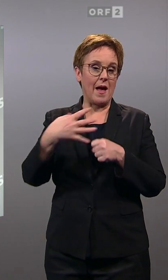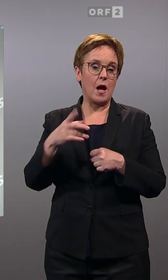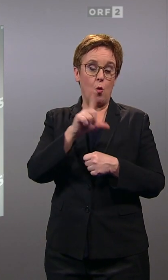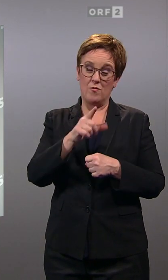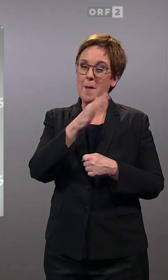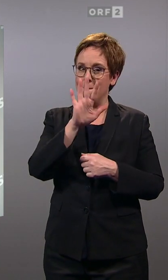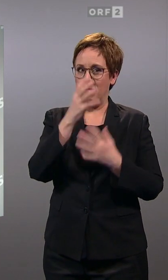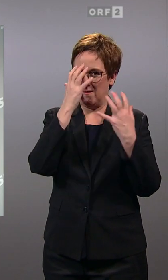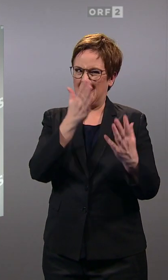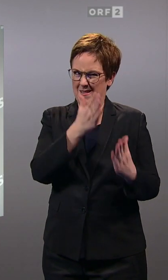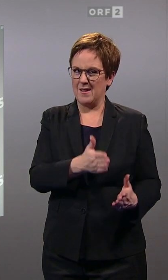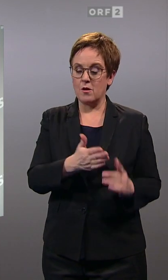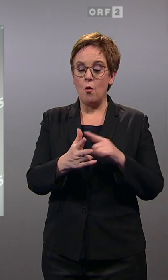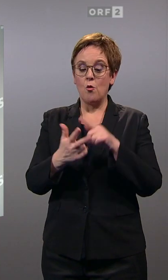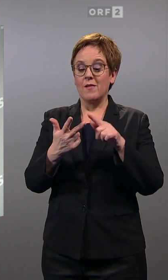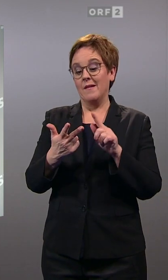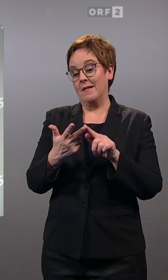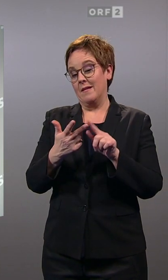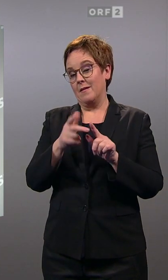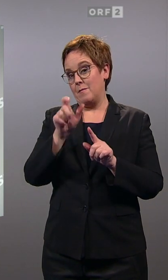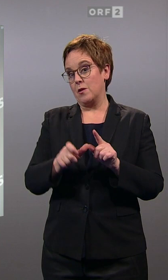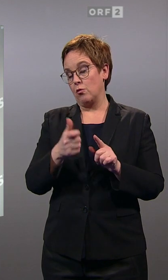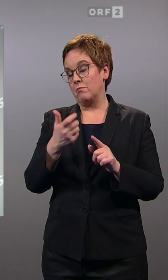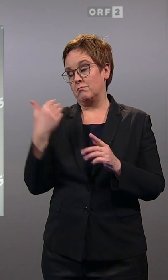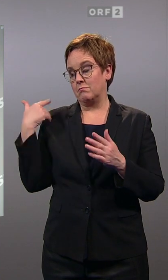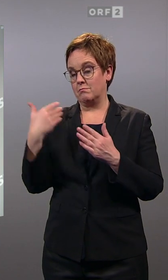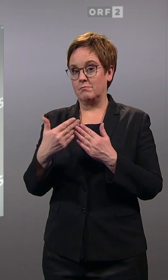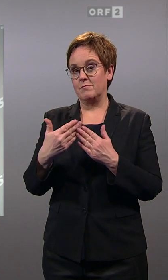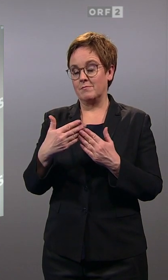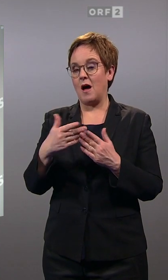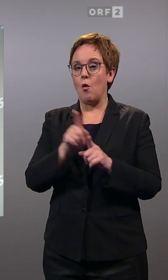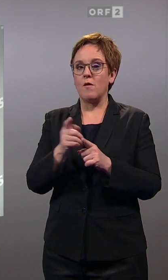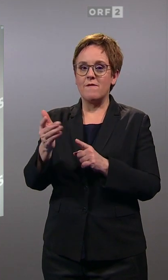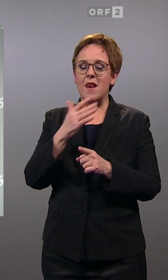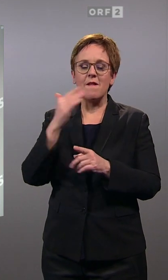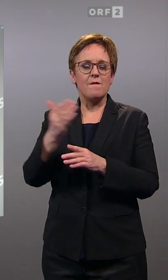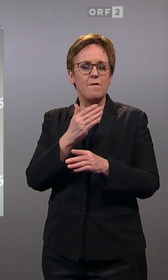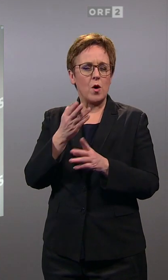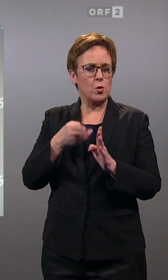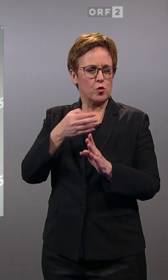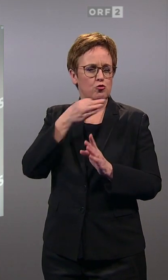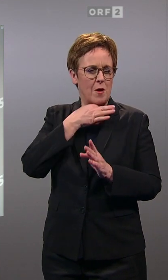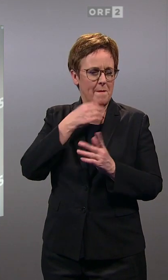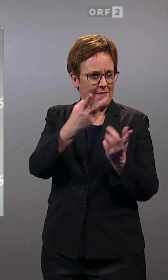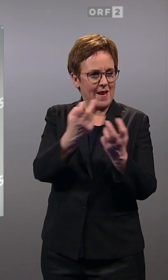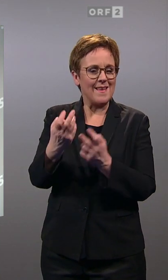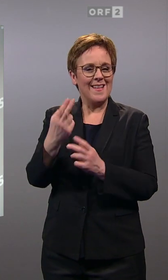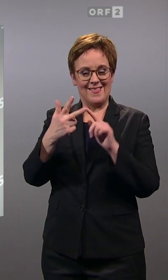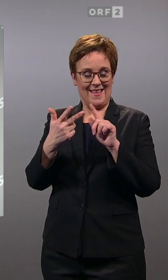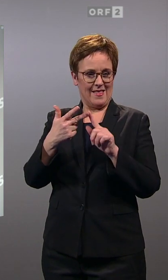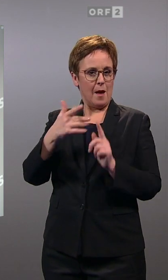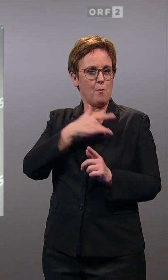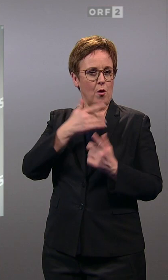Und dann gibt es ja noch einen, der in den letzten Wochen einen sehr, sehr intensiven Vorzugsstimmenwahlkampf geführt hat, nämlich Andreas Babler, der